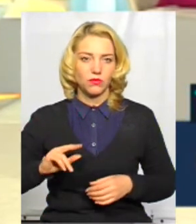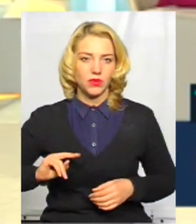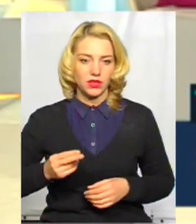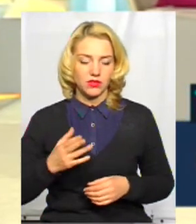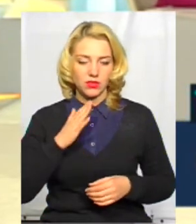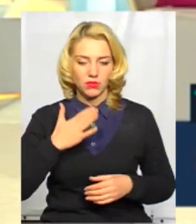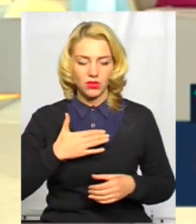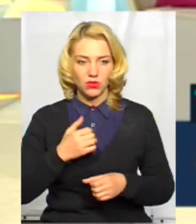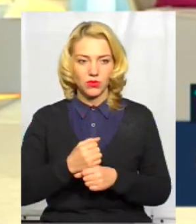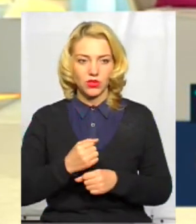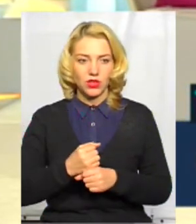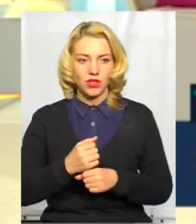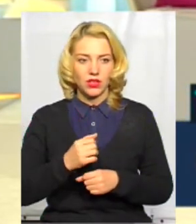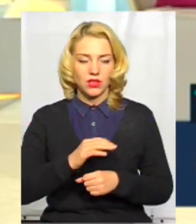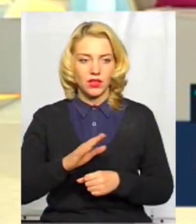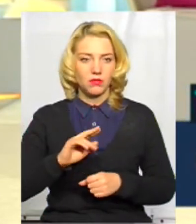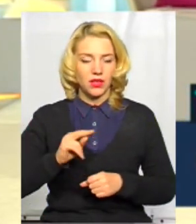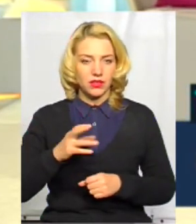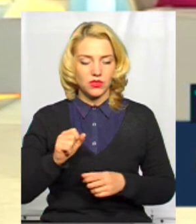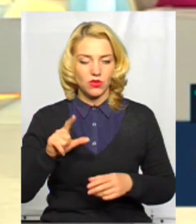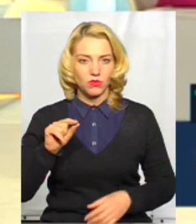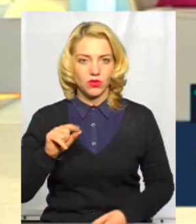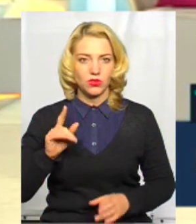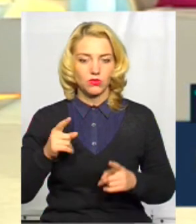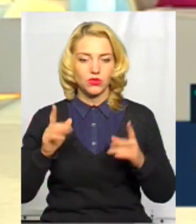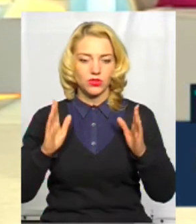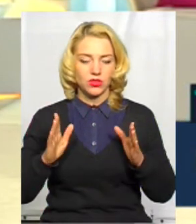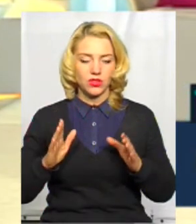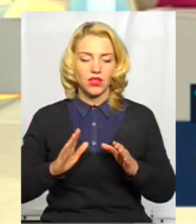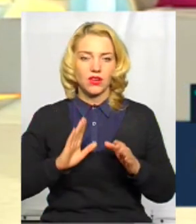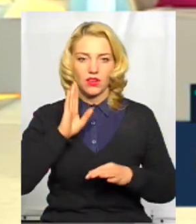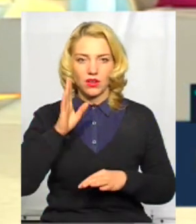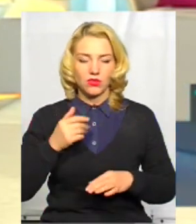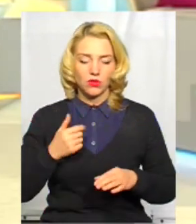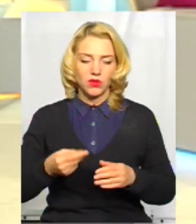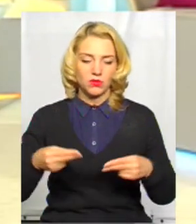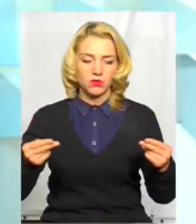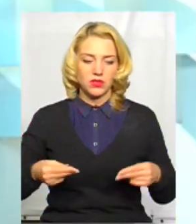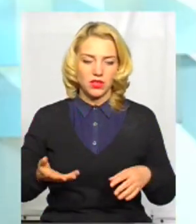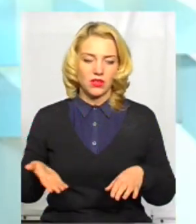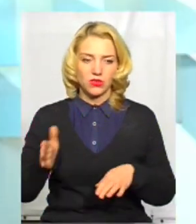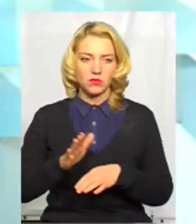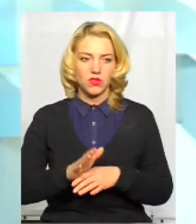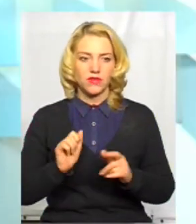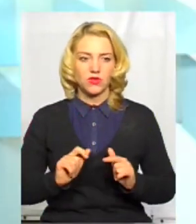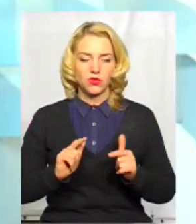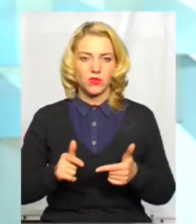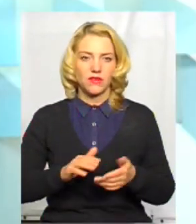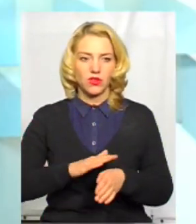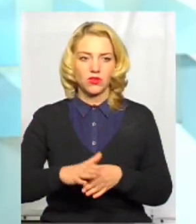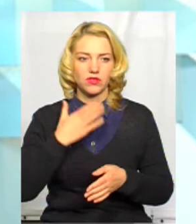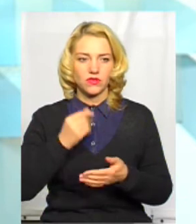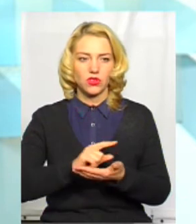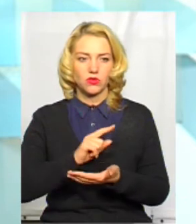'ятницю, я мій робочий, в понеділок. Тому що тільки сьогодні ранком я підписав відповідне розпорядження і вступив у виконання своїх обов'язків. Тому,